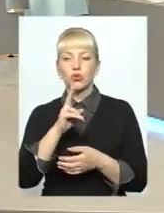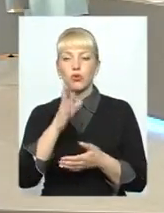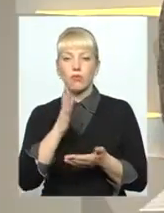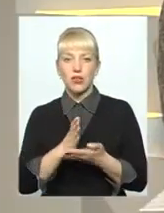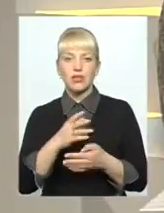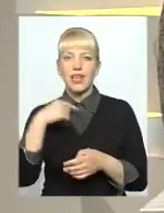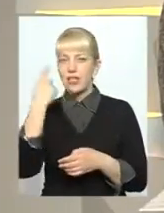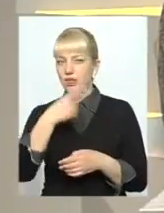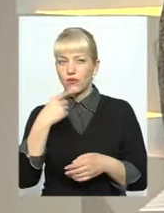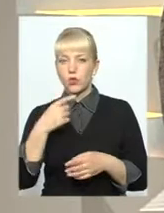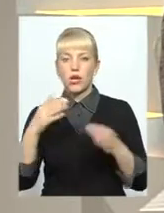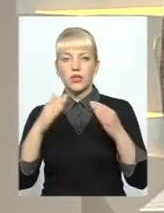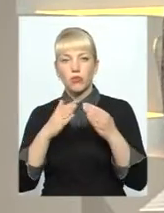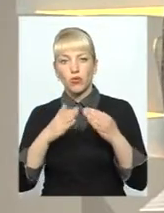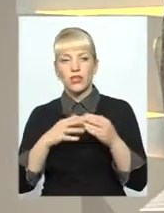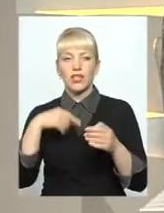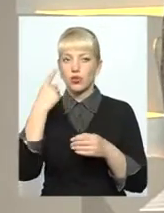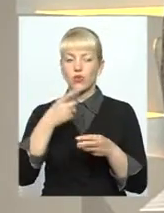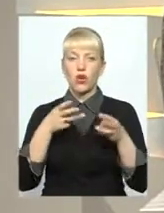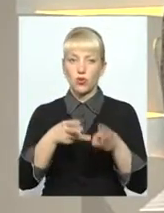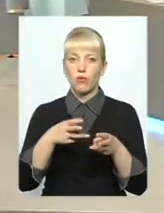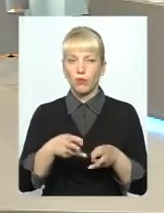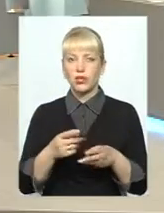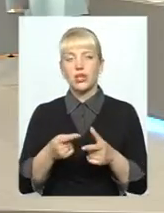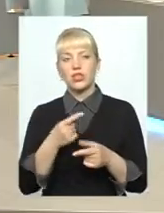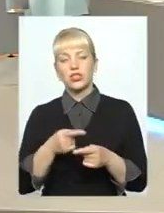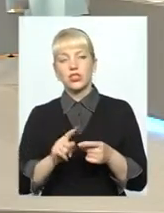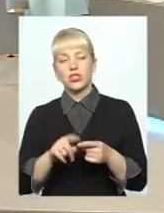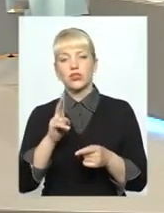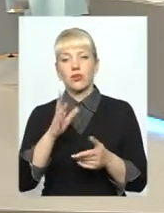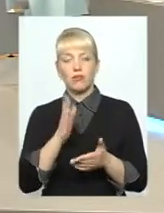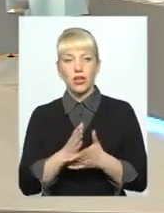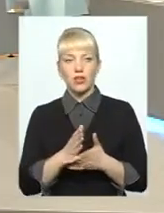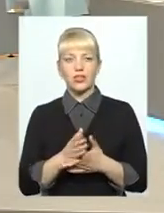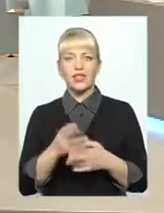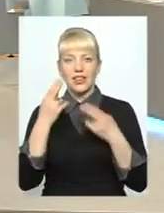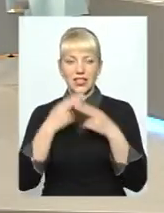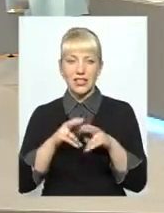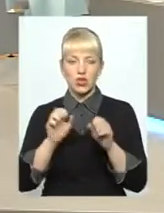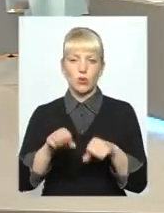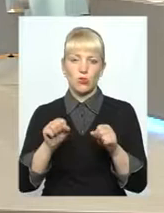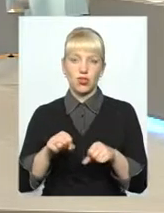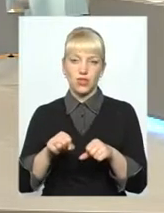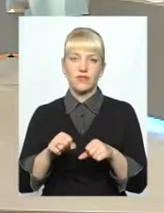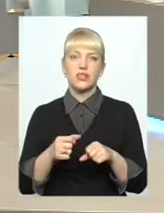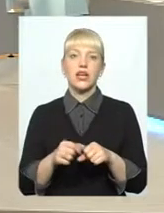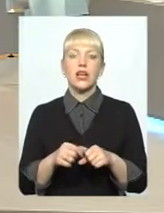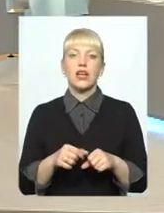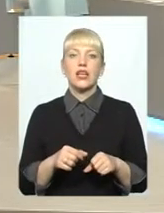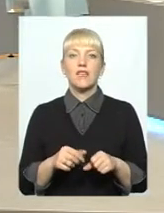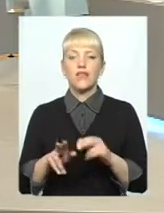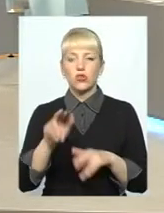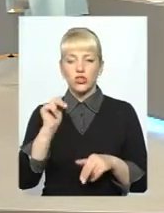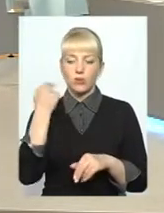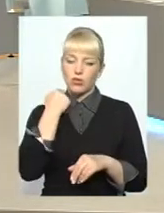будинки, індивідуальне опалення, чи які, хто мають технічну можливість відключити боржника у будинку